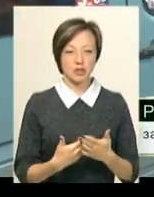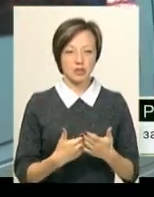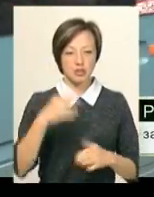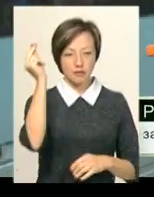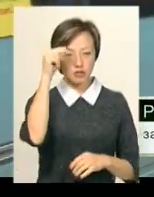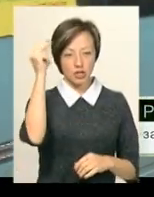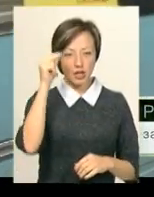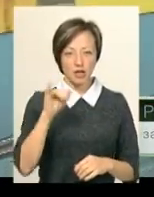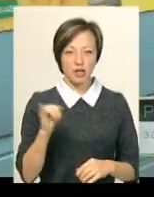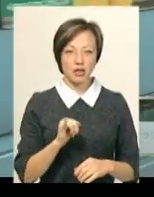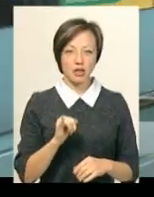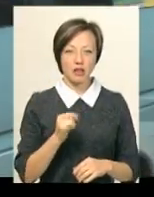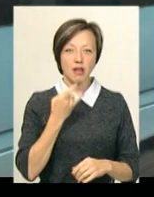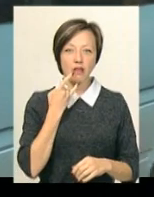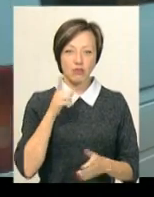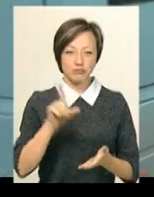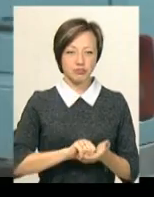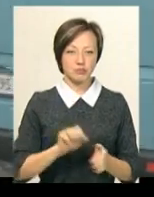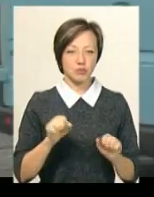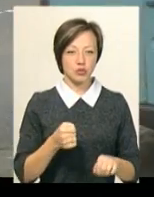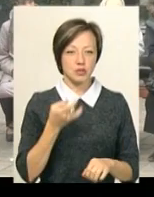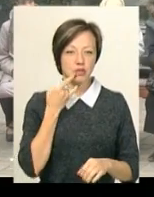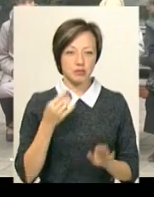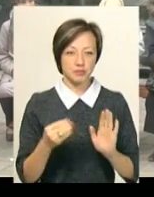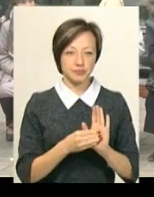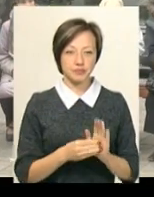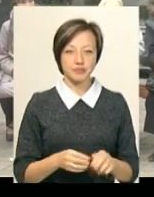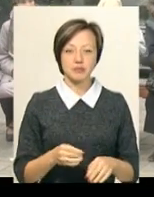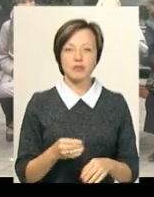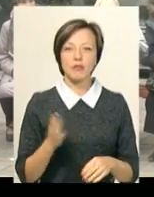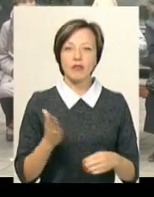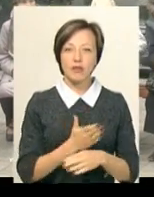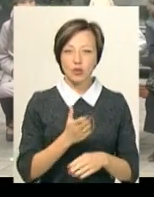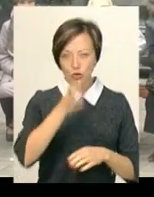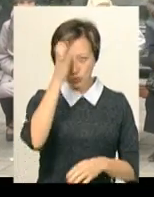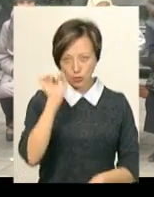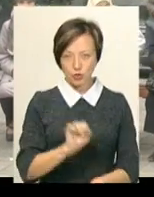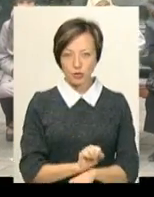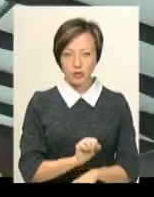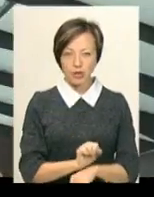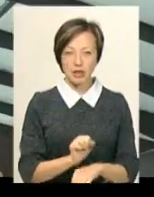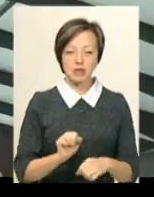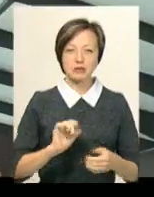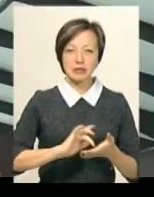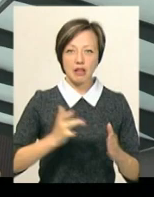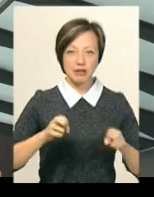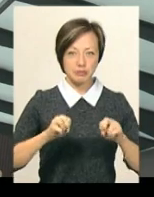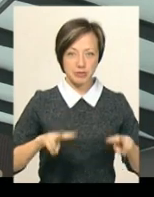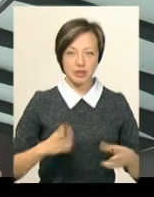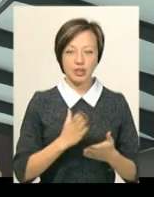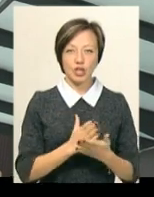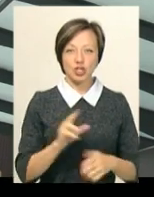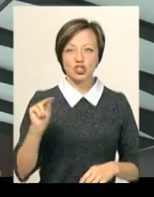навчання і роздряжається телефон, можна підзарядити. Виготовлена розумна зупинка з гартованого скла. Нині так і є. І у